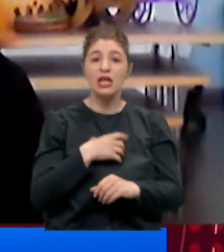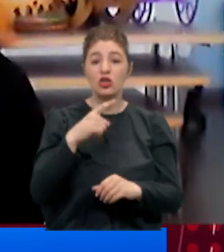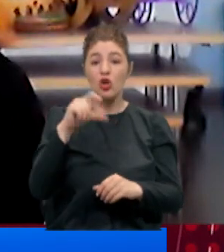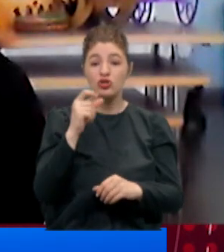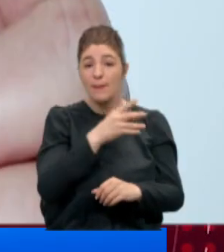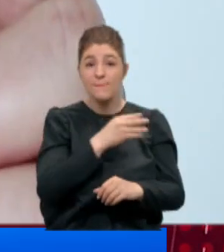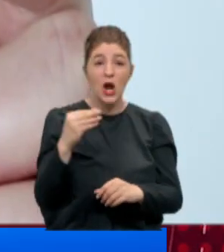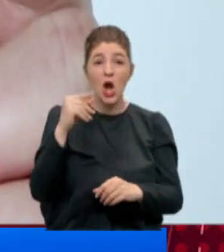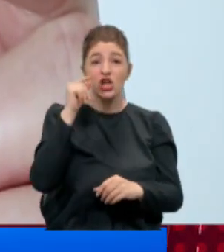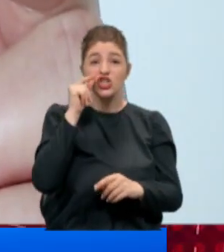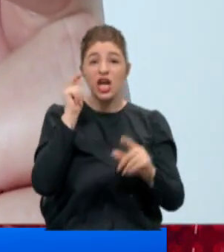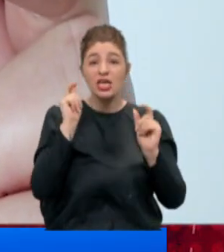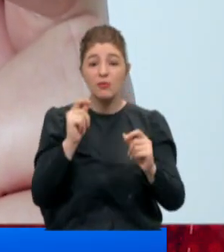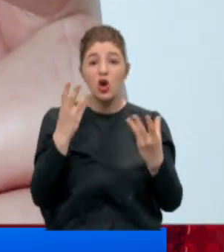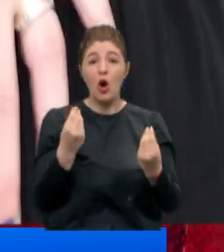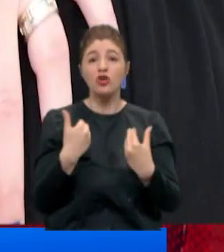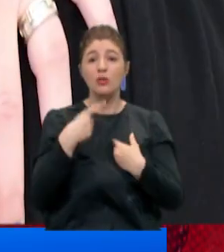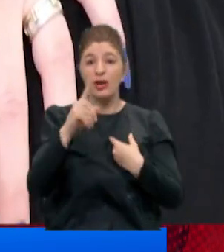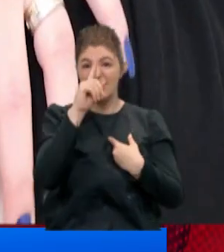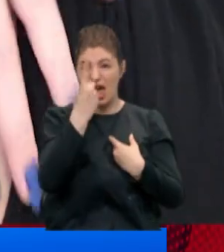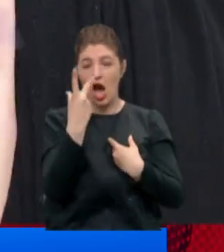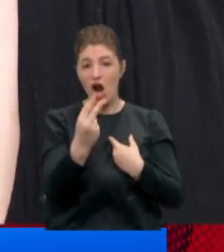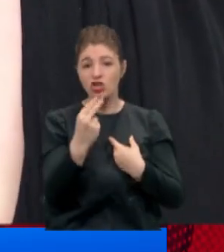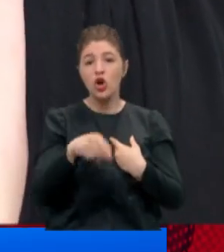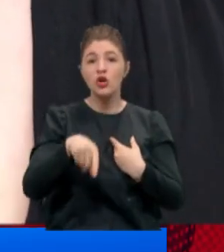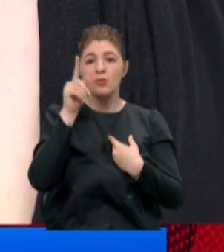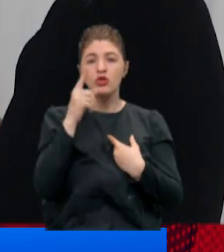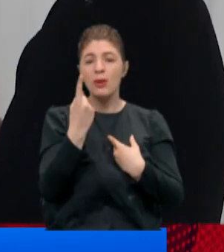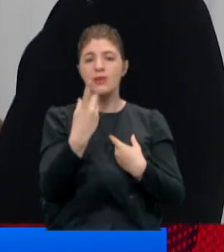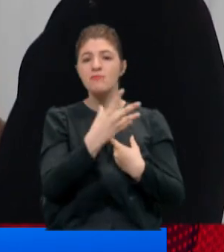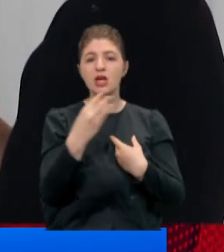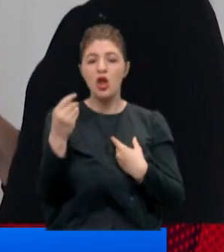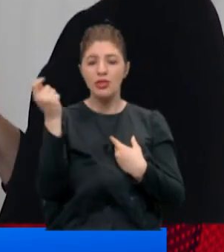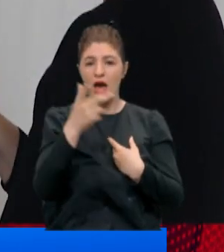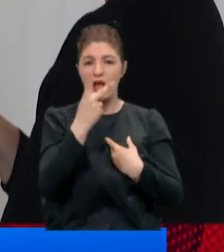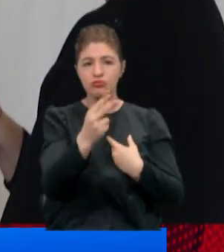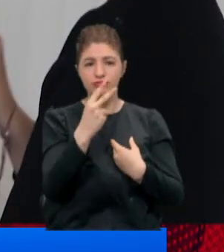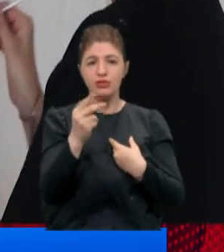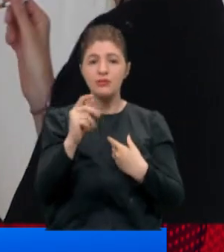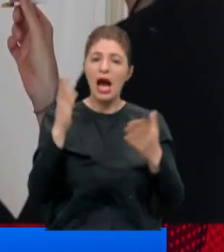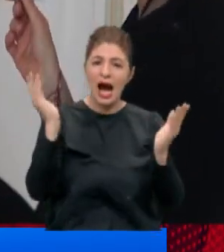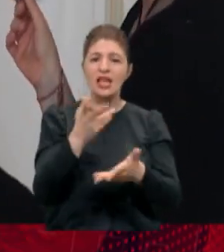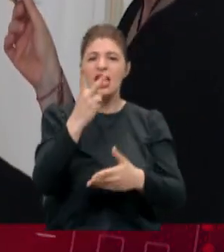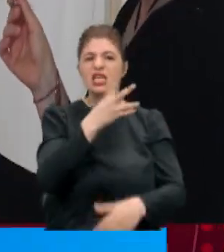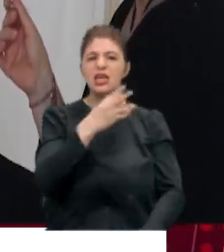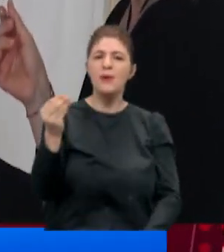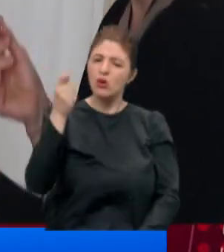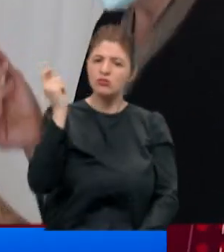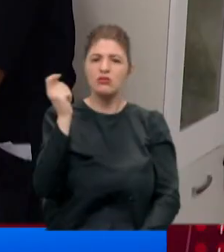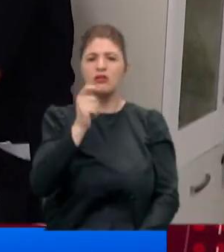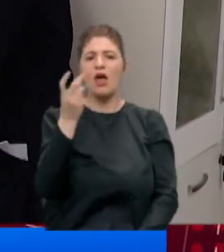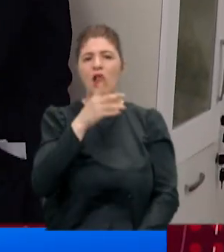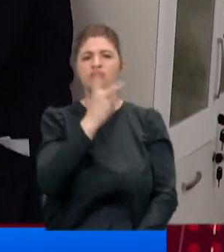90 milyon kişiye yapacak olsak bu tek dozu, günde 1 milyon dozdan yapabilsek, hadi 2 milyon dozdan